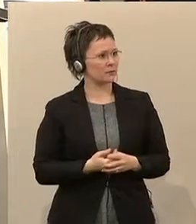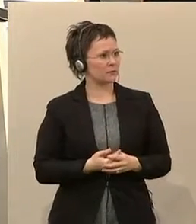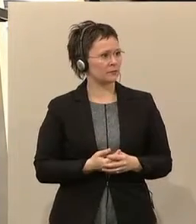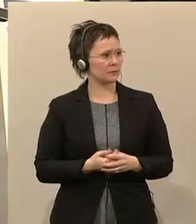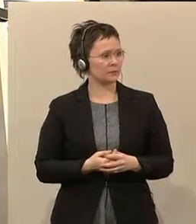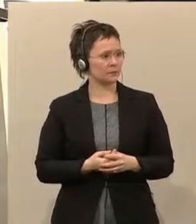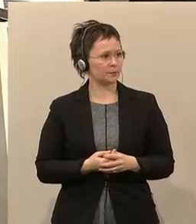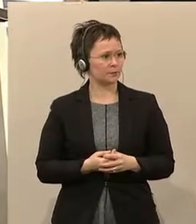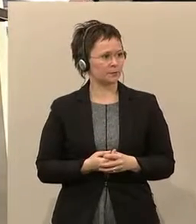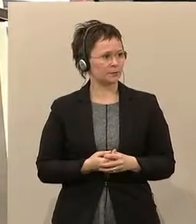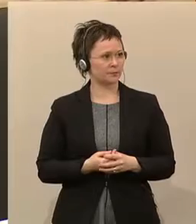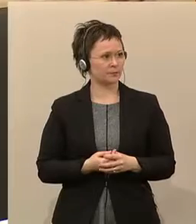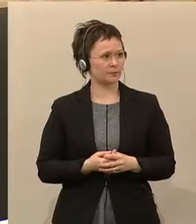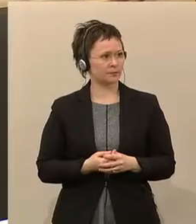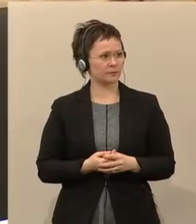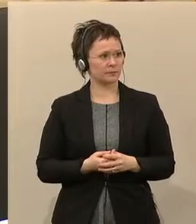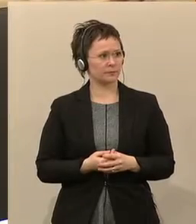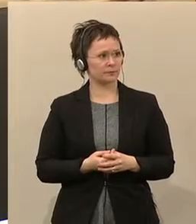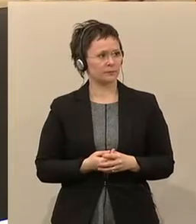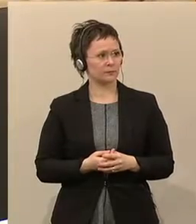... ... ... ... ... Vielen Dank.